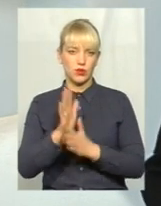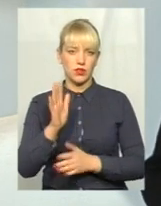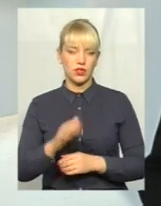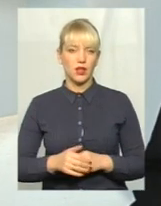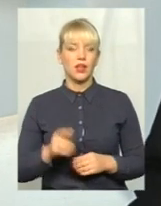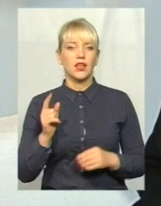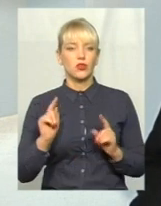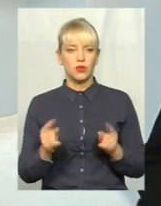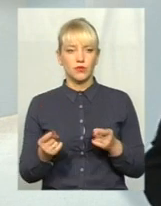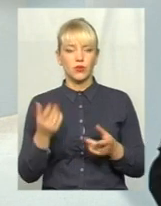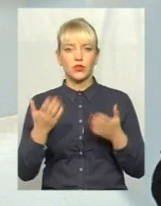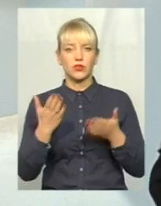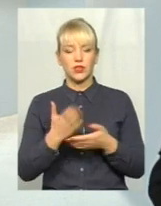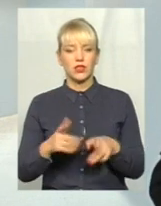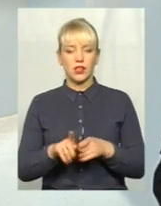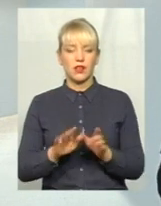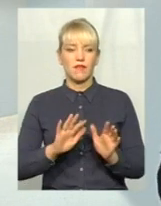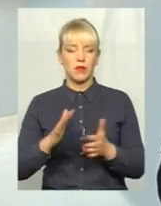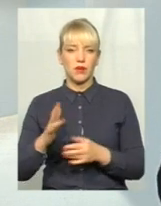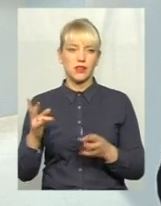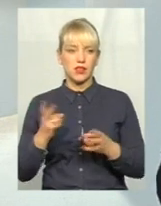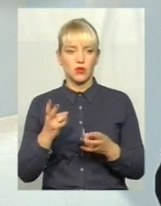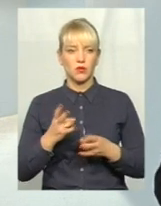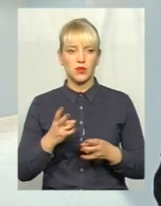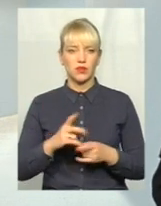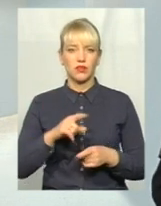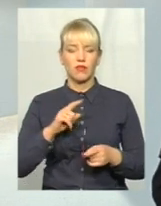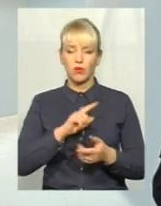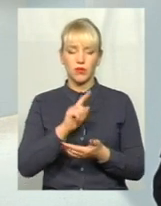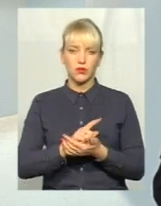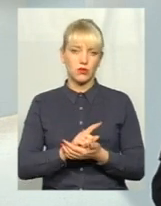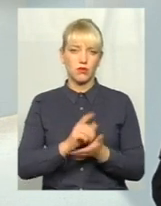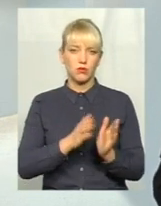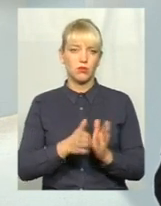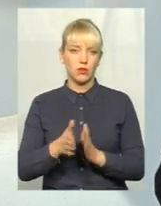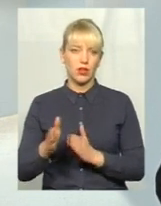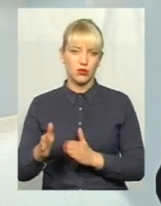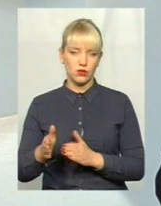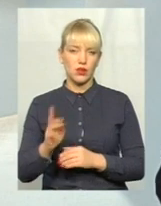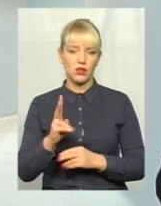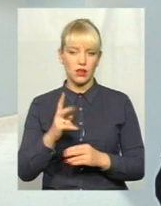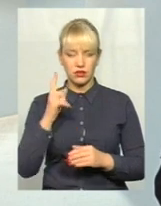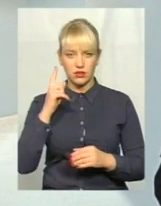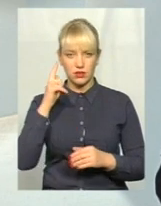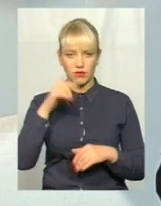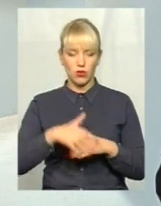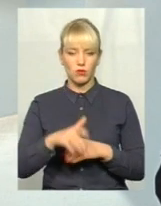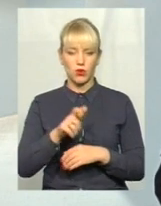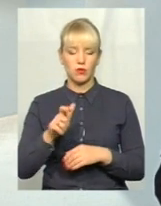Тому, якщо є такі випадки, необхідно в обов'язковому порядку, як свідомі громадяни,